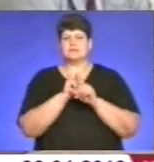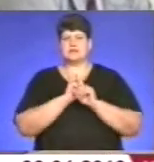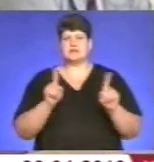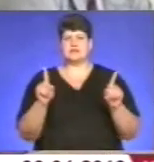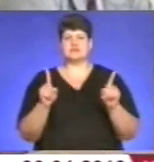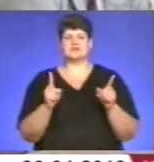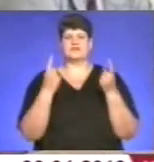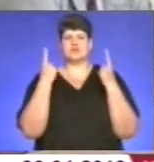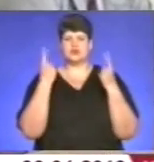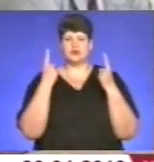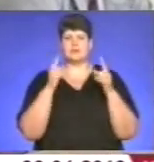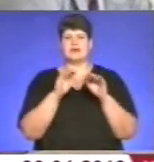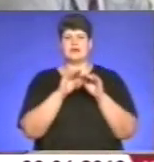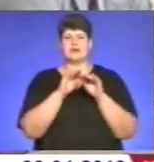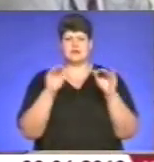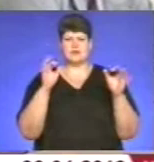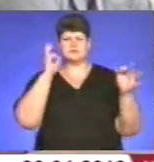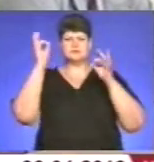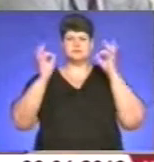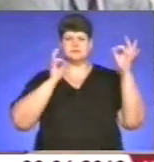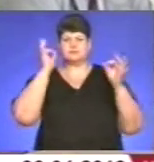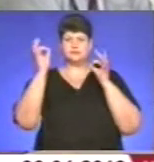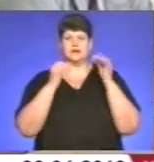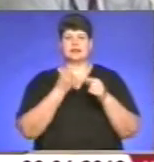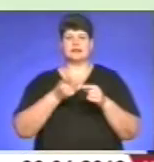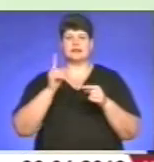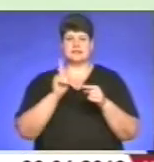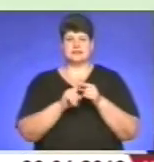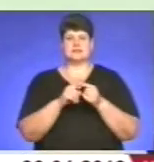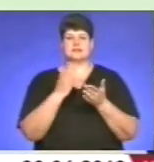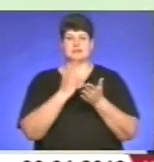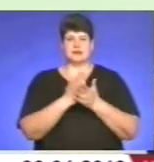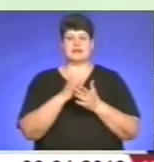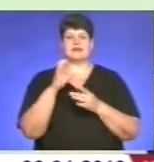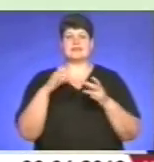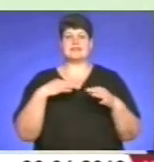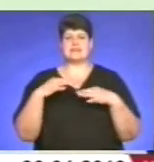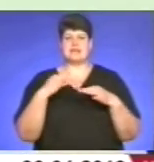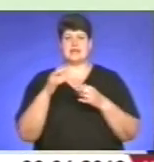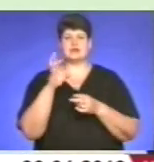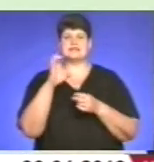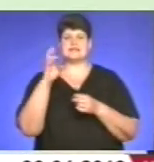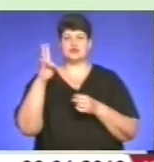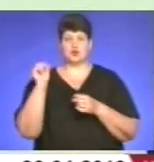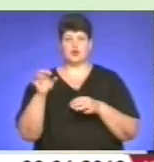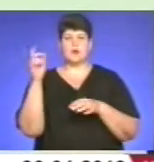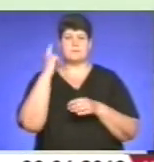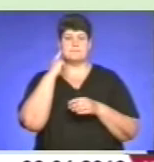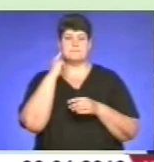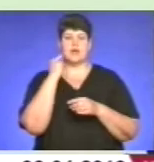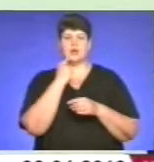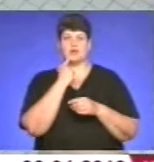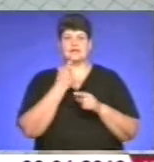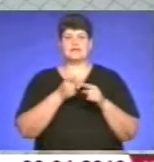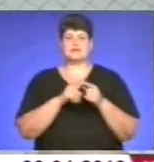'язана з високими рівнями робочих шумів. Це спричиняє нейросенсорну приглухуватість. Упродовж останніх років реєструють випадки